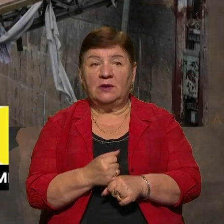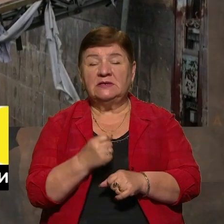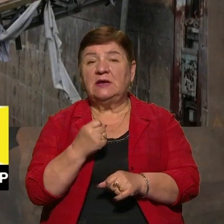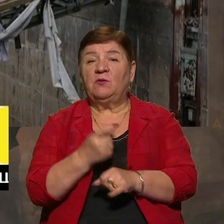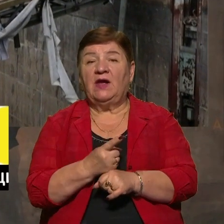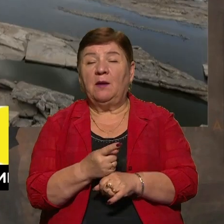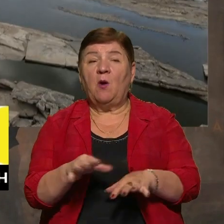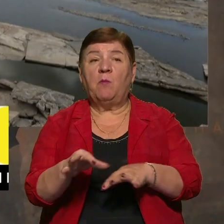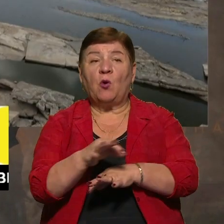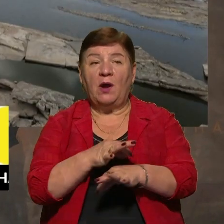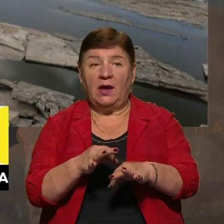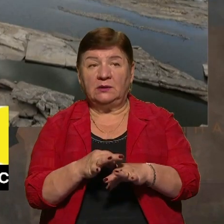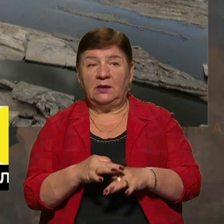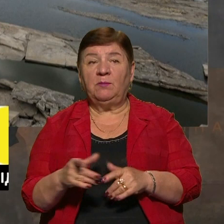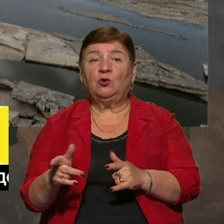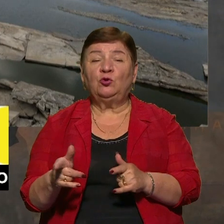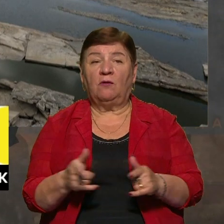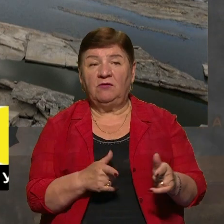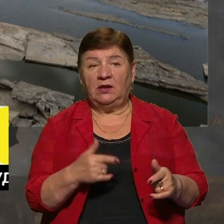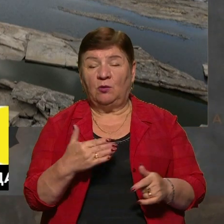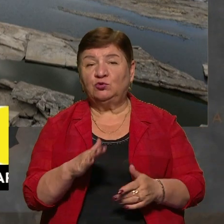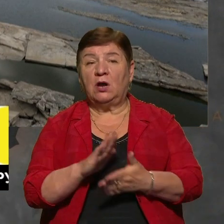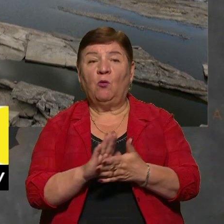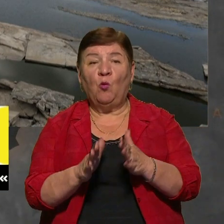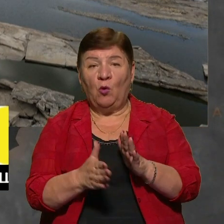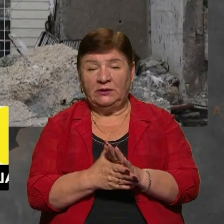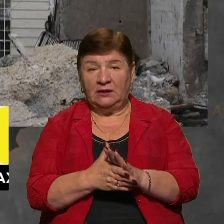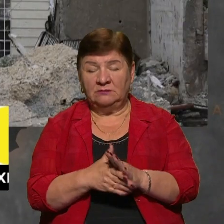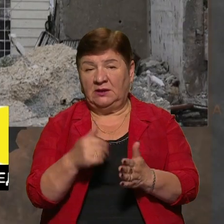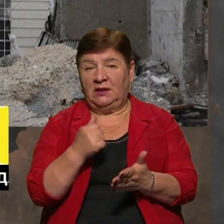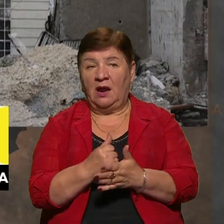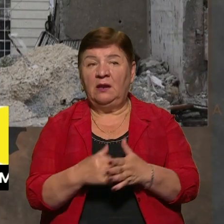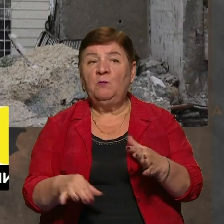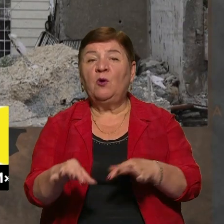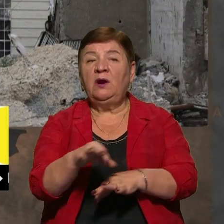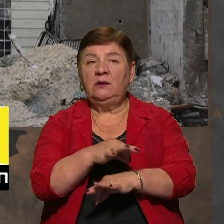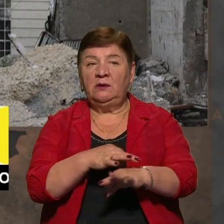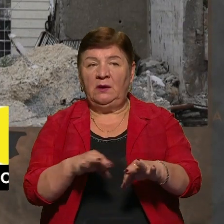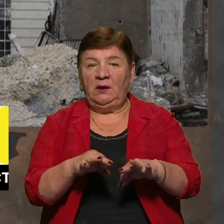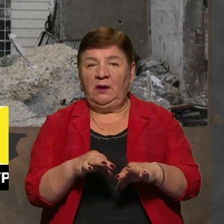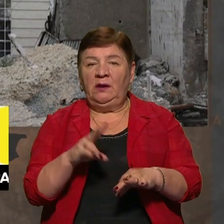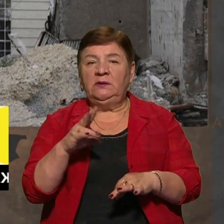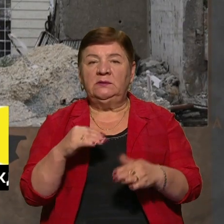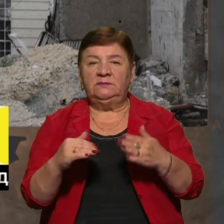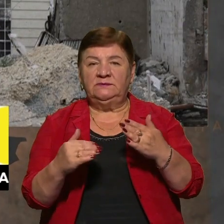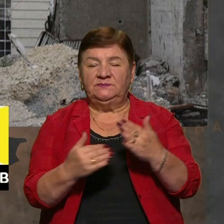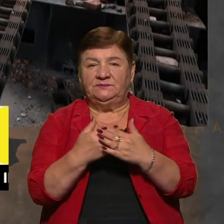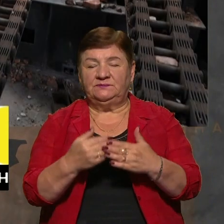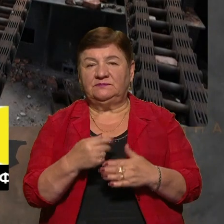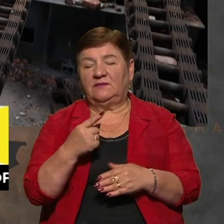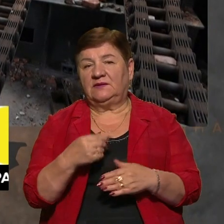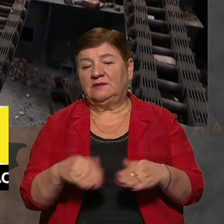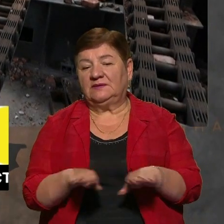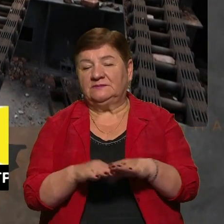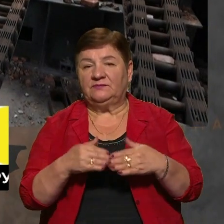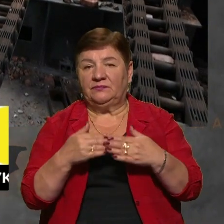проєкт, і підготовлена вже угода з генеральним проєктувальником на відбудову першим етапом